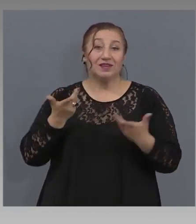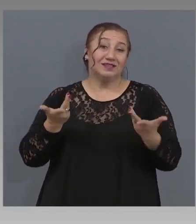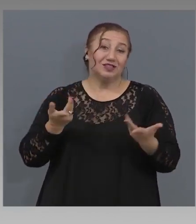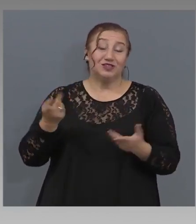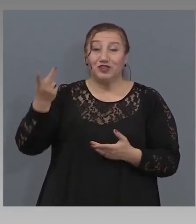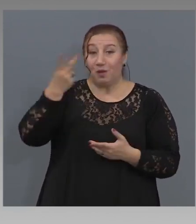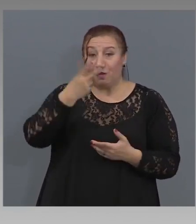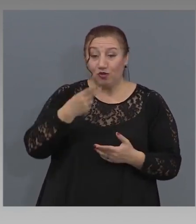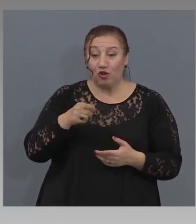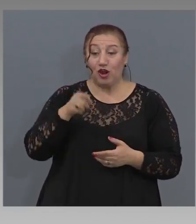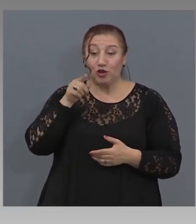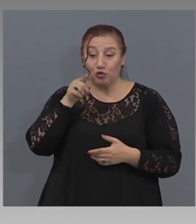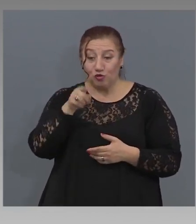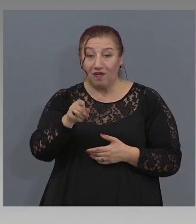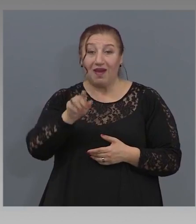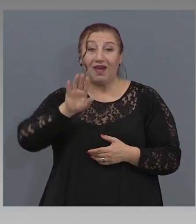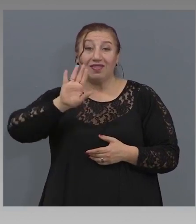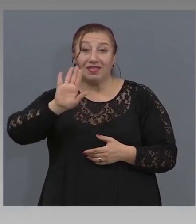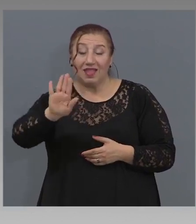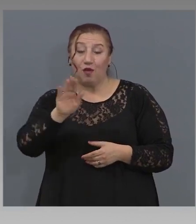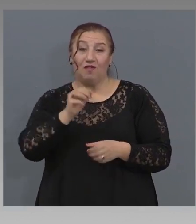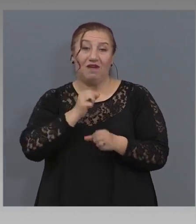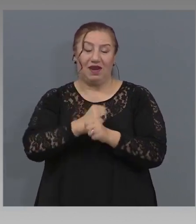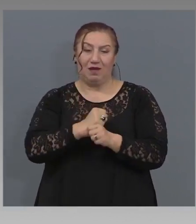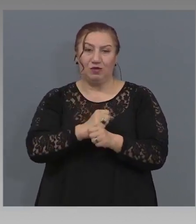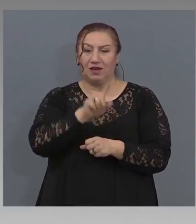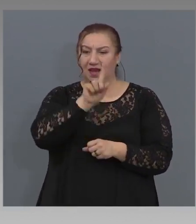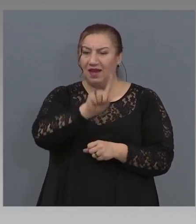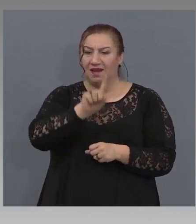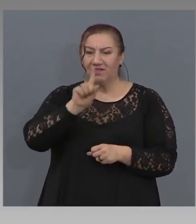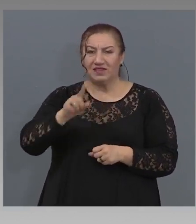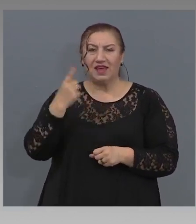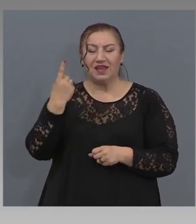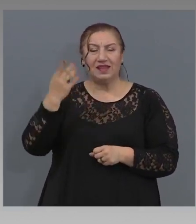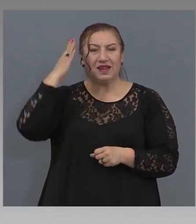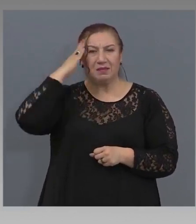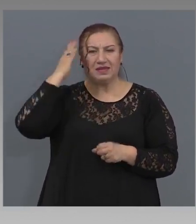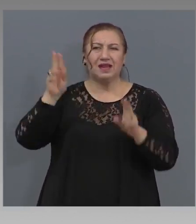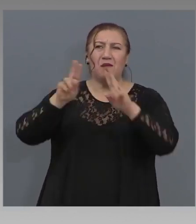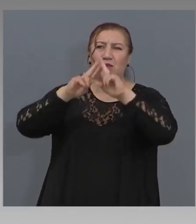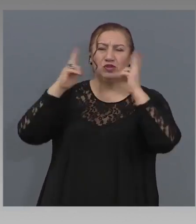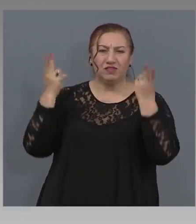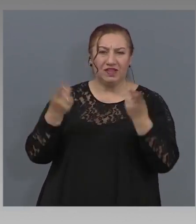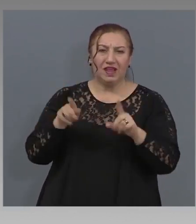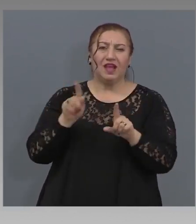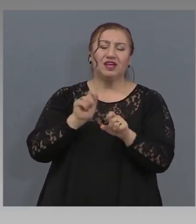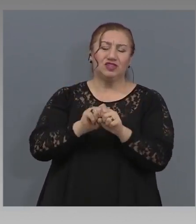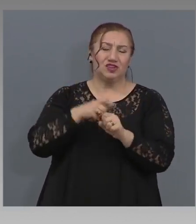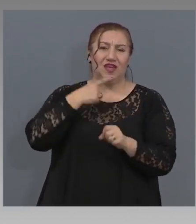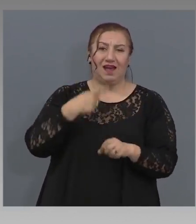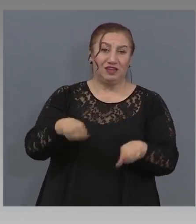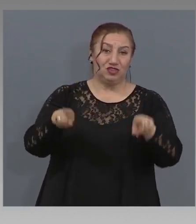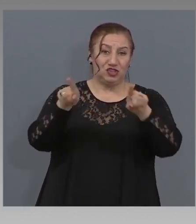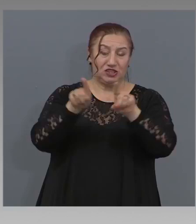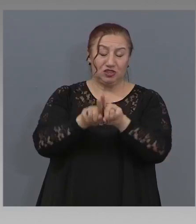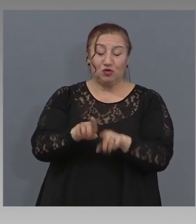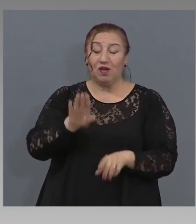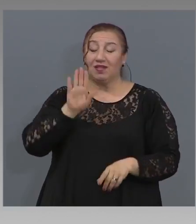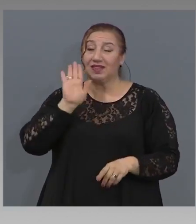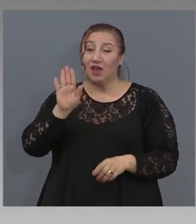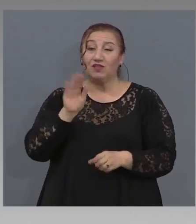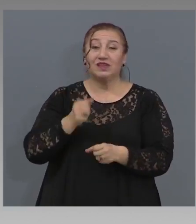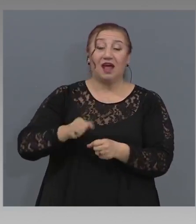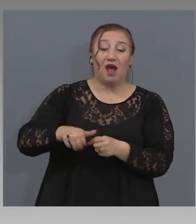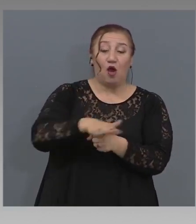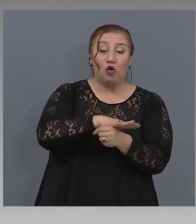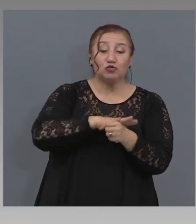работа. Всеки един министр, почти насякъде в съцвета, ще реагира по този начин. Неговата основна функция е да пази